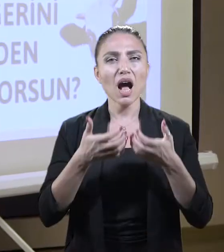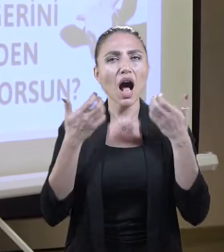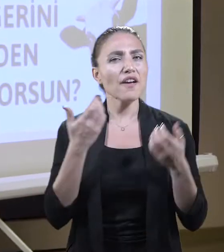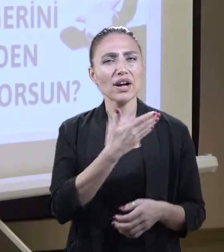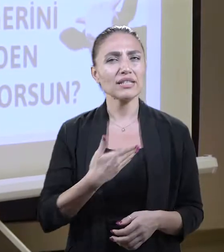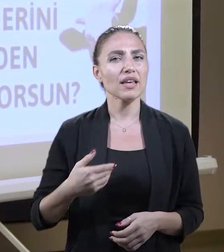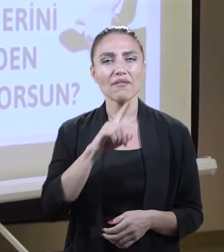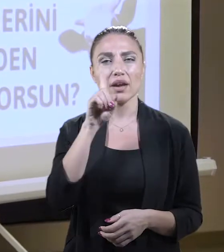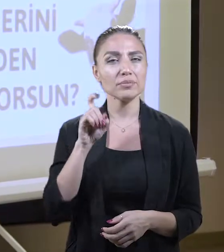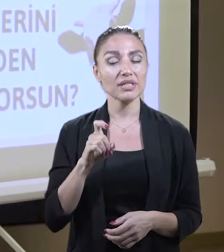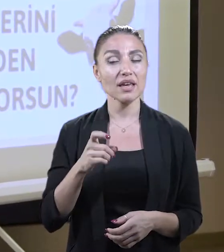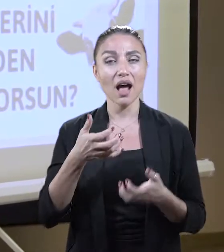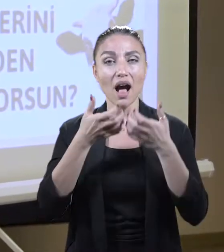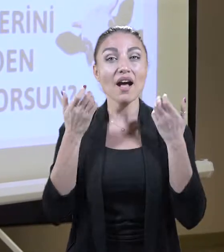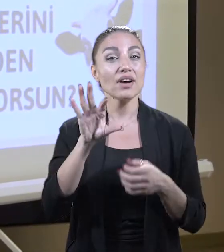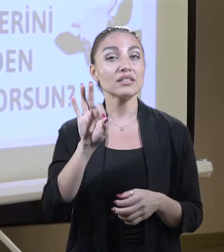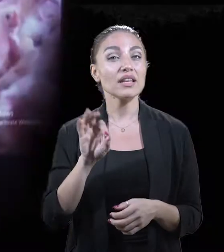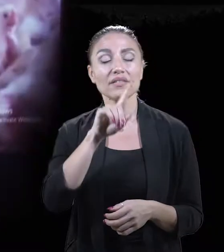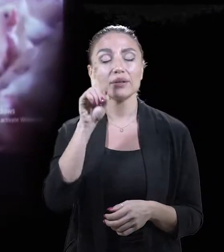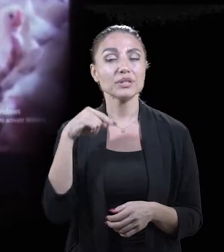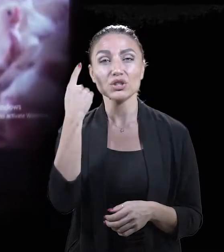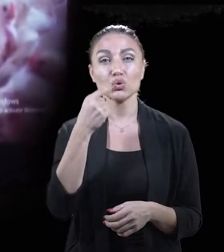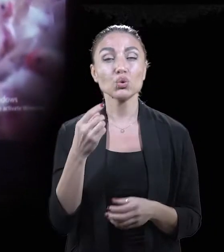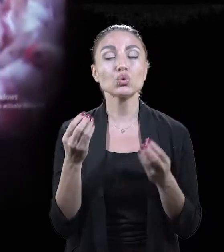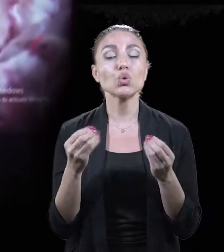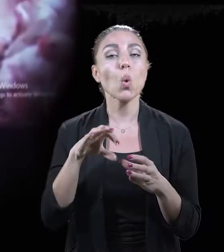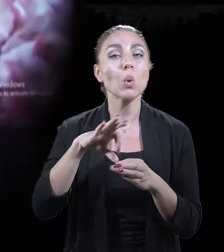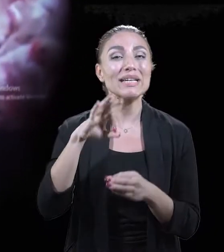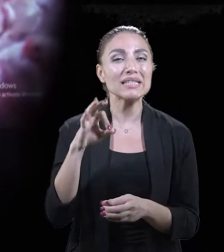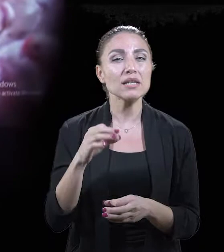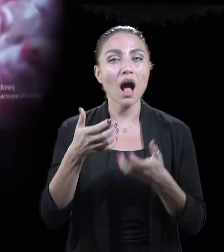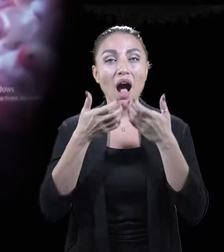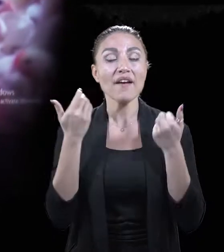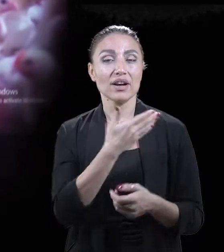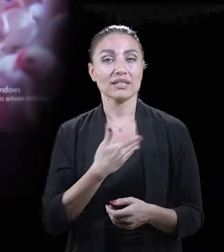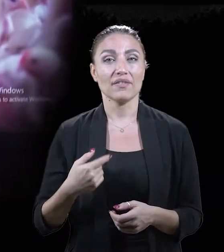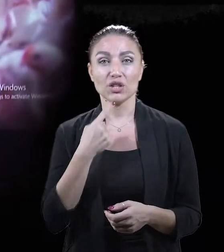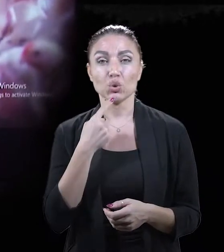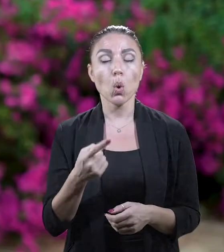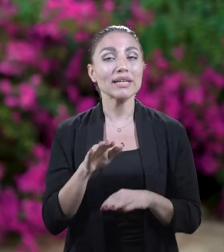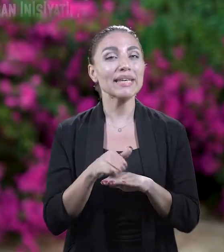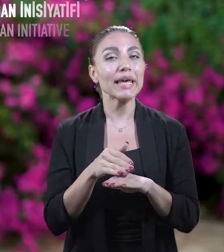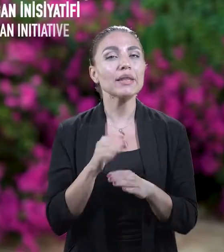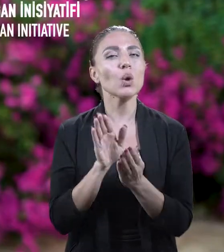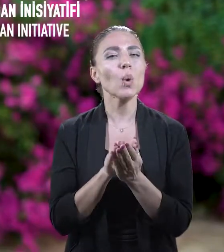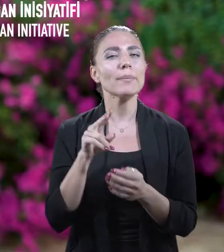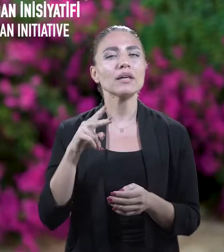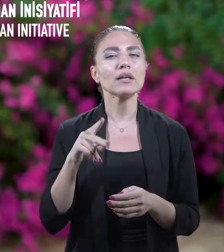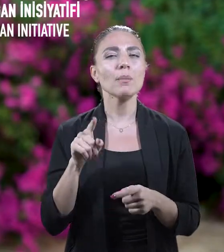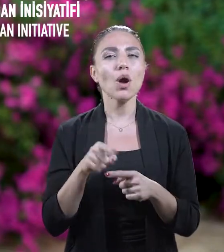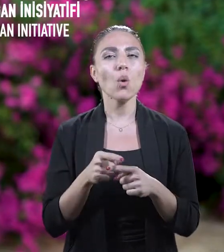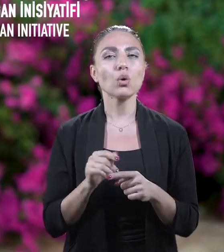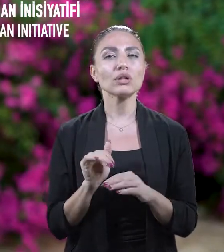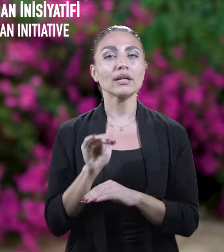Hayvan sever misiniz, hayvan seçer misiniz? Çünkü pek çok insan hayvan sevdiğini söylese de kedi, köpek gibi